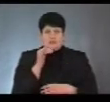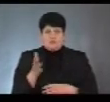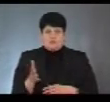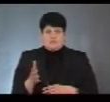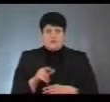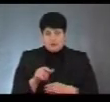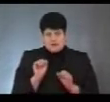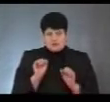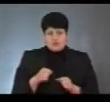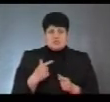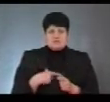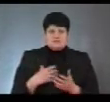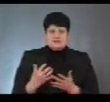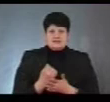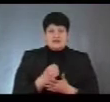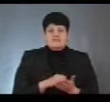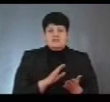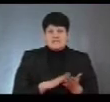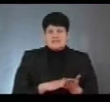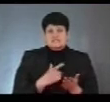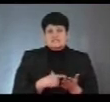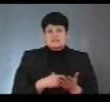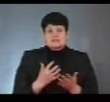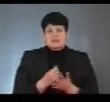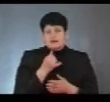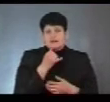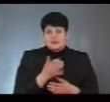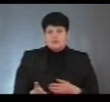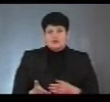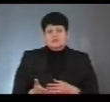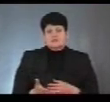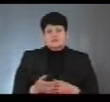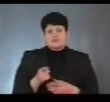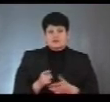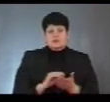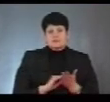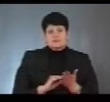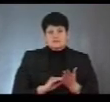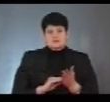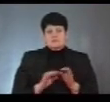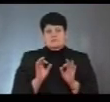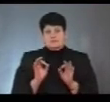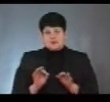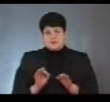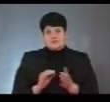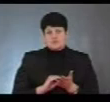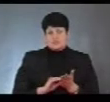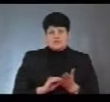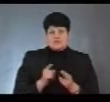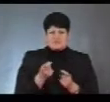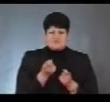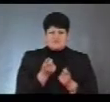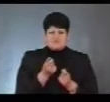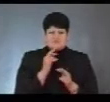людина зможе себе знайти, але в реєстрі вона себе знайти не може, тому, що вона вносить достовірні дані, а там якась малесенька